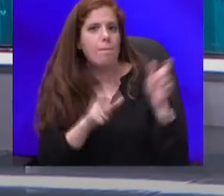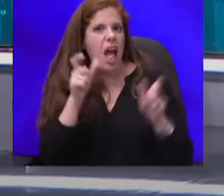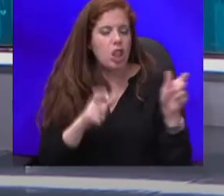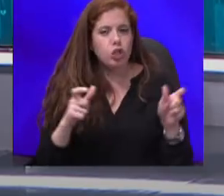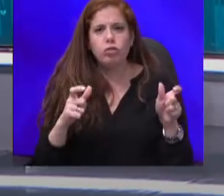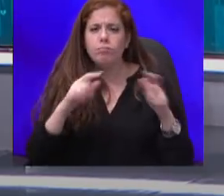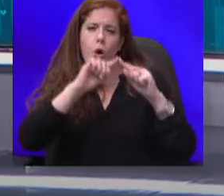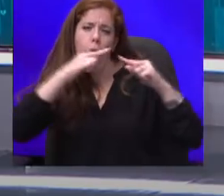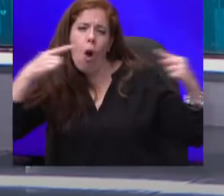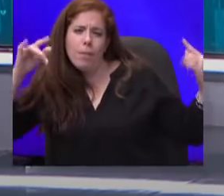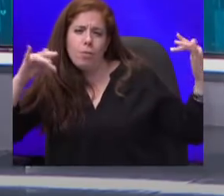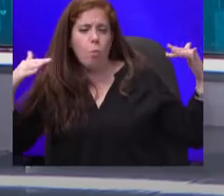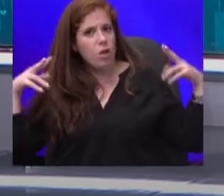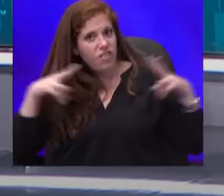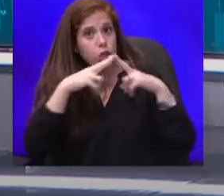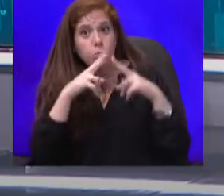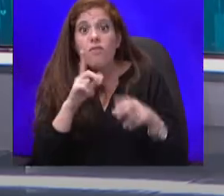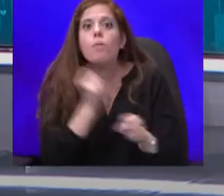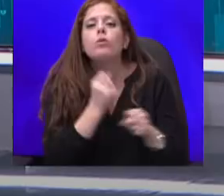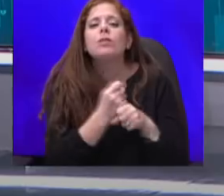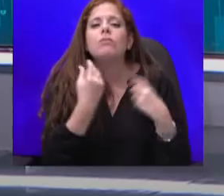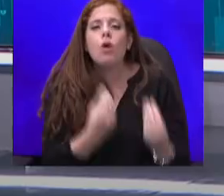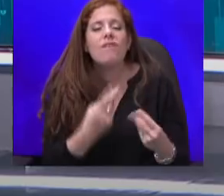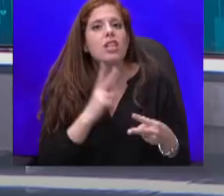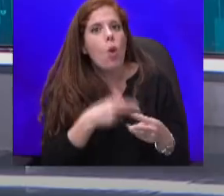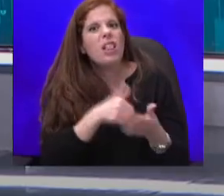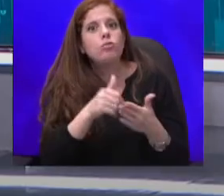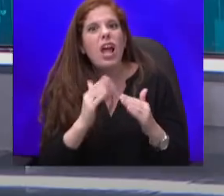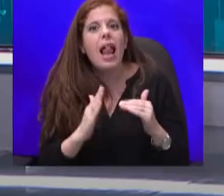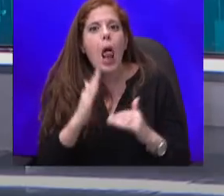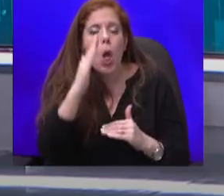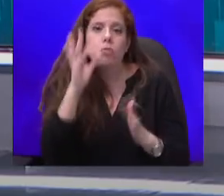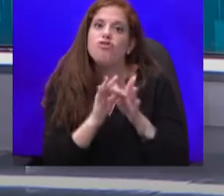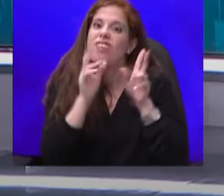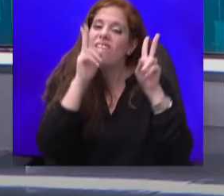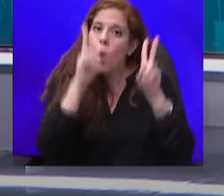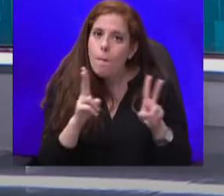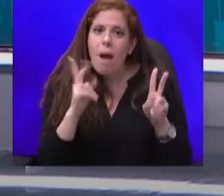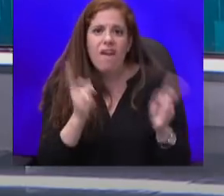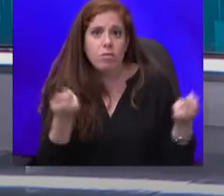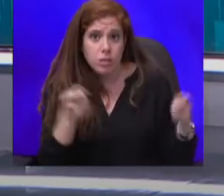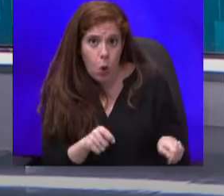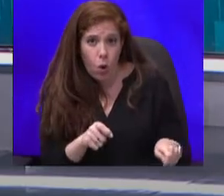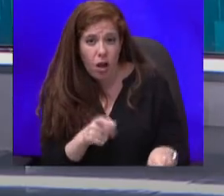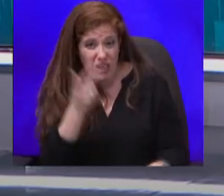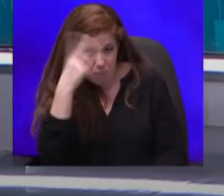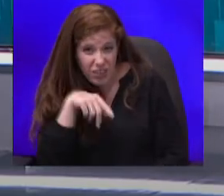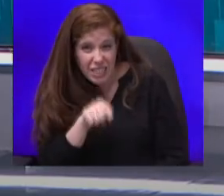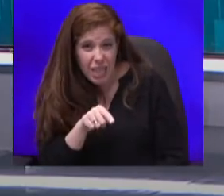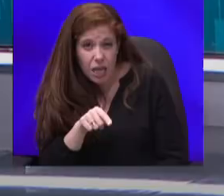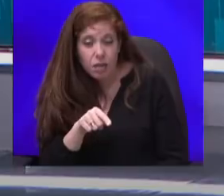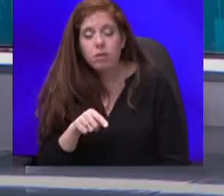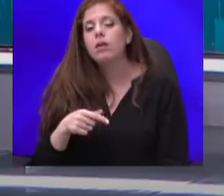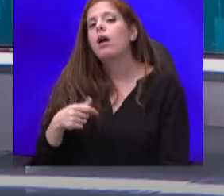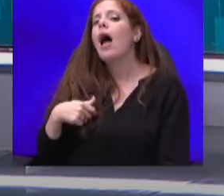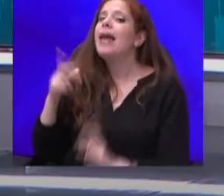עושים את זה טוב, התחלואה תמשיך לעלות בשביל לבלום אותה, אנחנו חייבים לסגור. אתה יכול להבין את זה? אני יכול להבין ולא רוצה להבין,